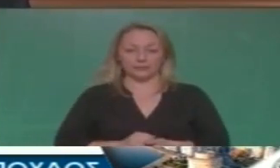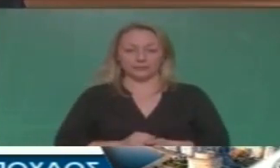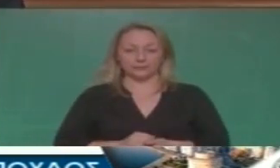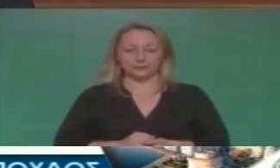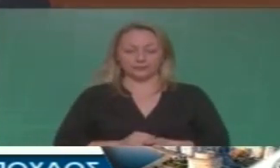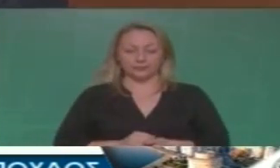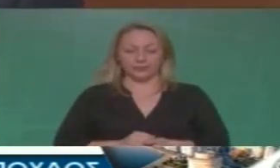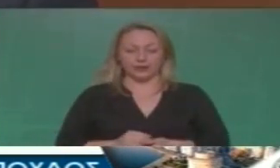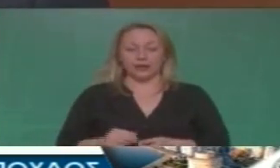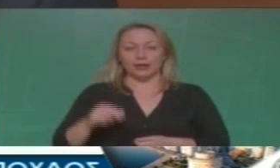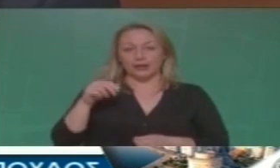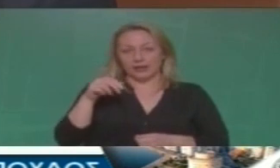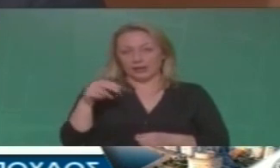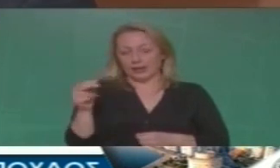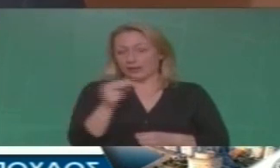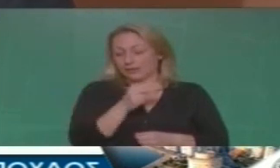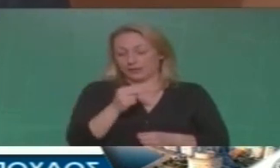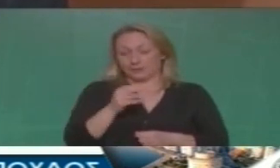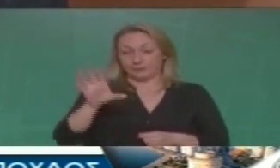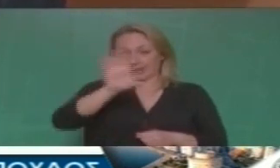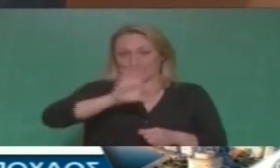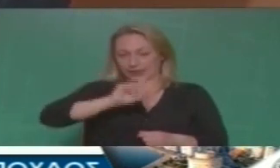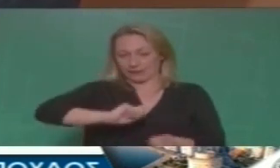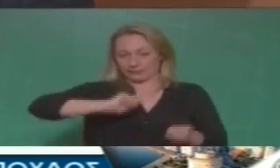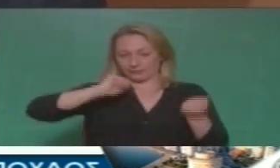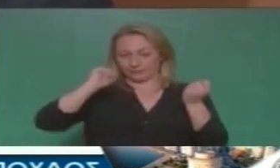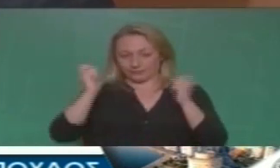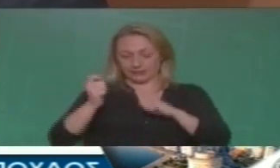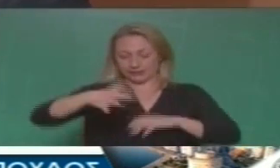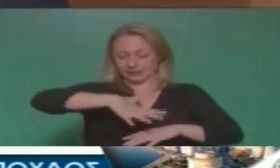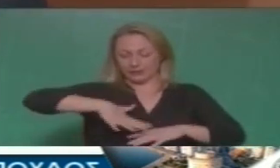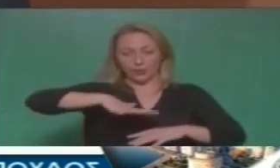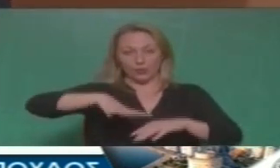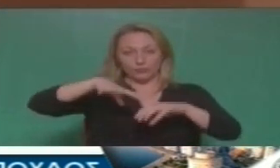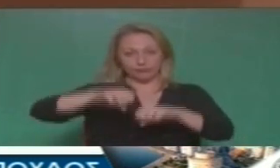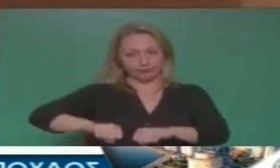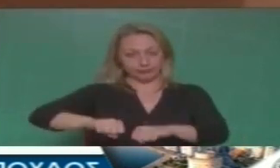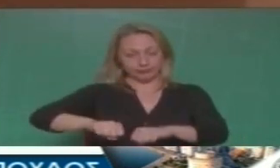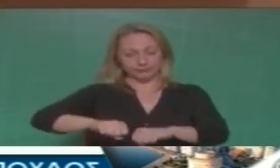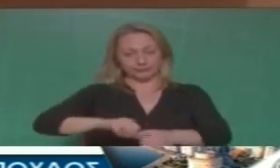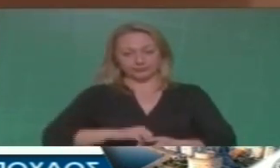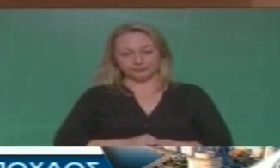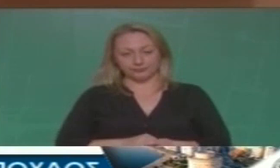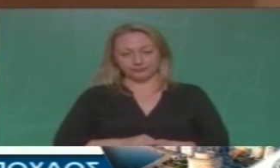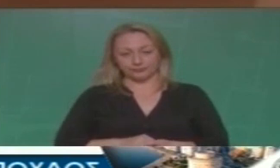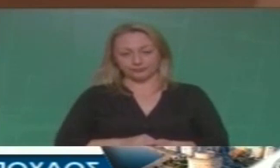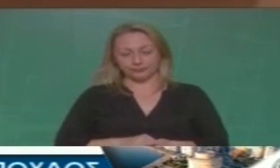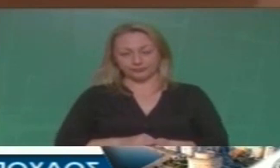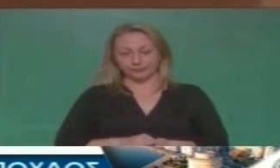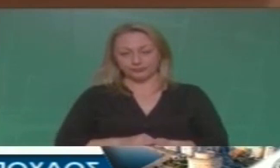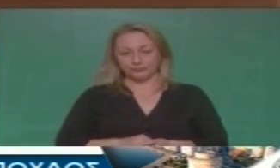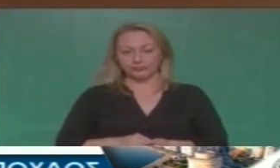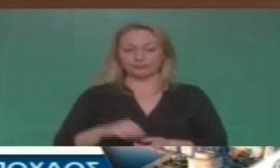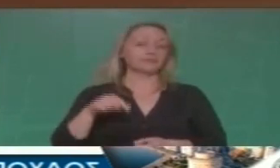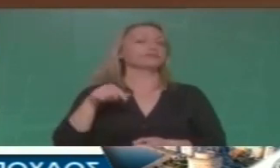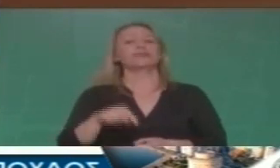Το θέμα της έκθεσης και του χώρου που καταλαμβάνει γι' αυτό το θέμα ένα